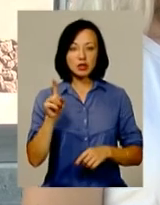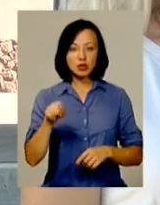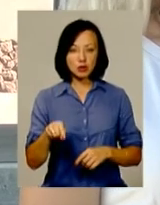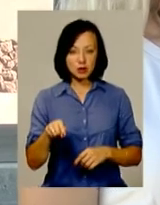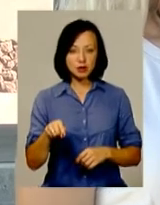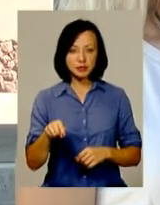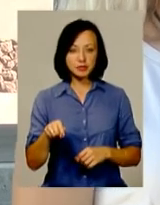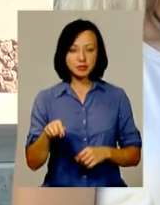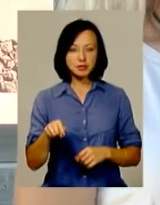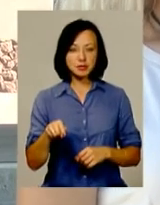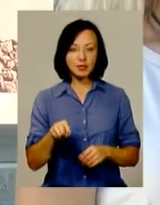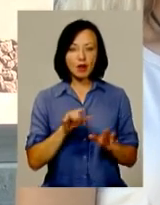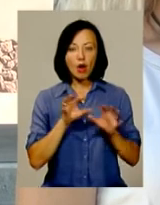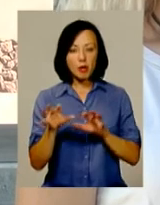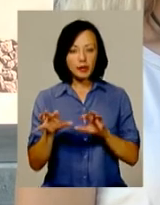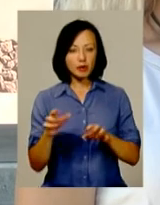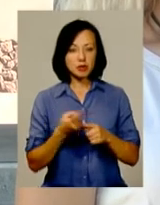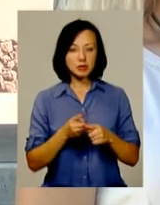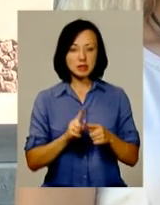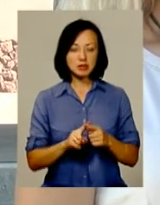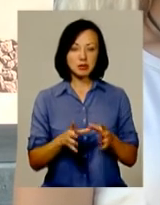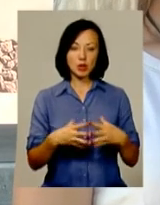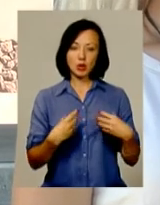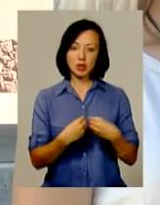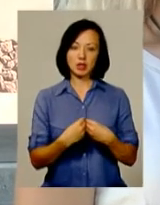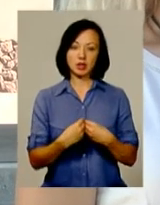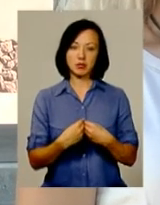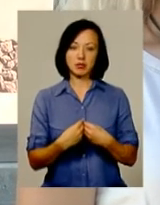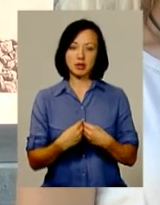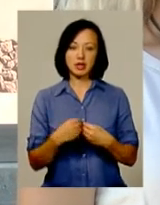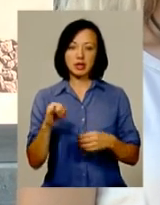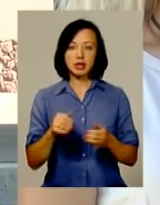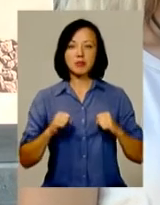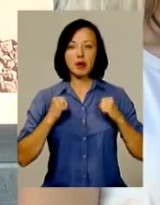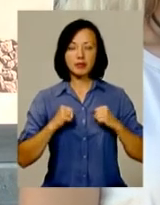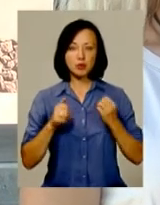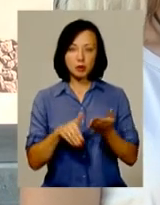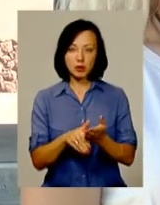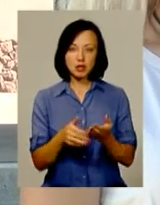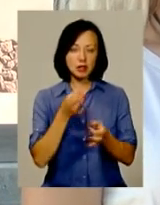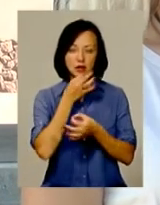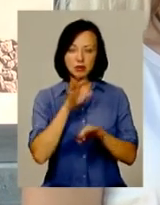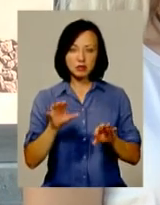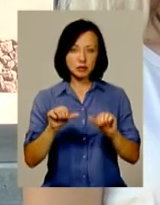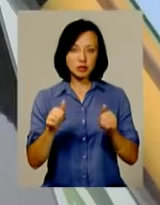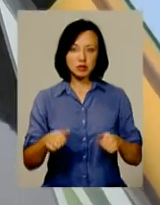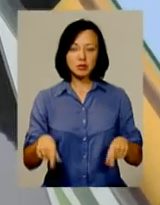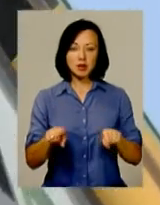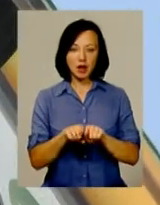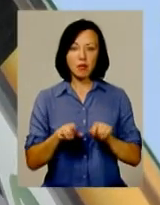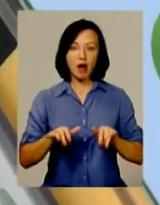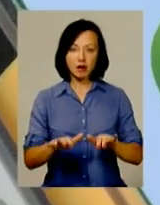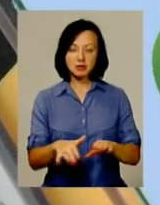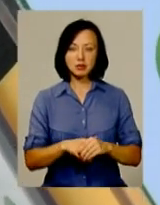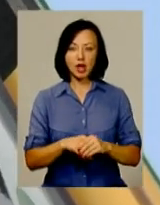опікуємося цими родинами, намагаємося допомогти їм різним чином, в тому числі і такими акціями.